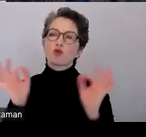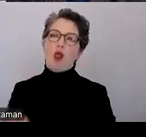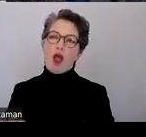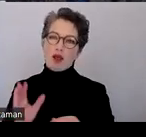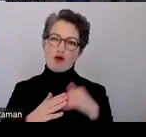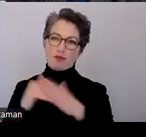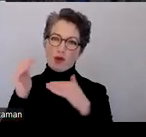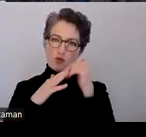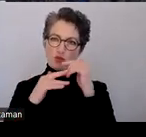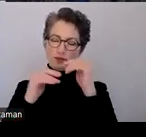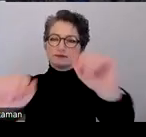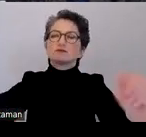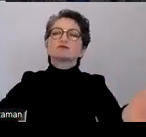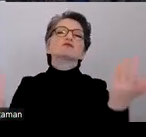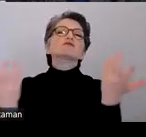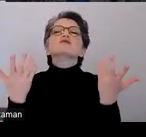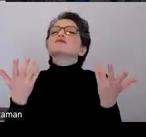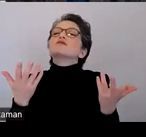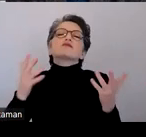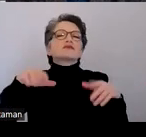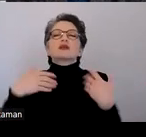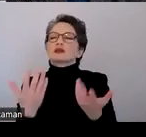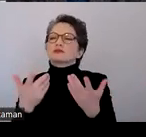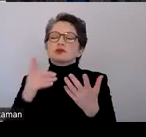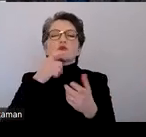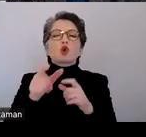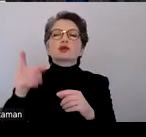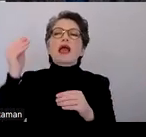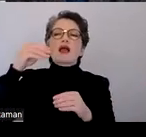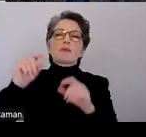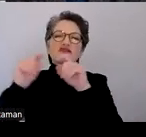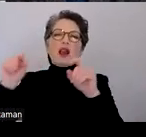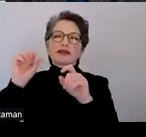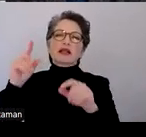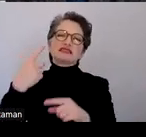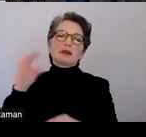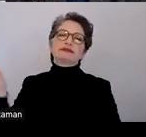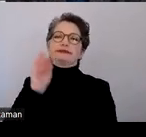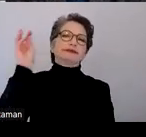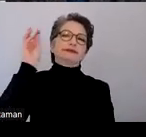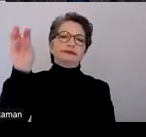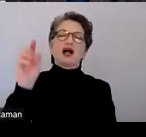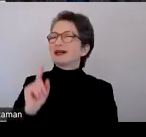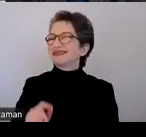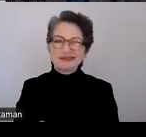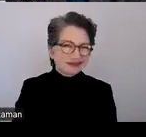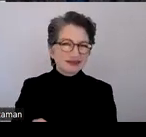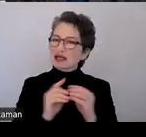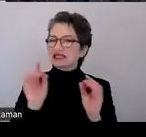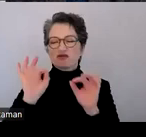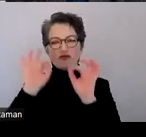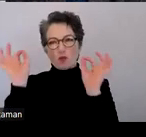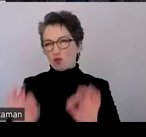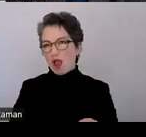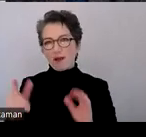machen. Also es gibt zwar in Word diese Eingabefelder, die man positionieren kann, aber die sind eigentlich